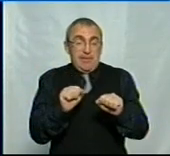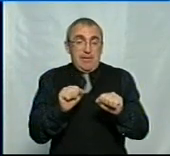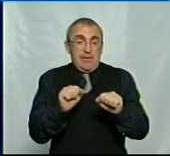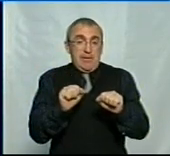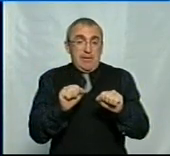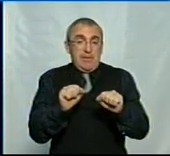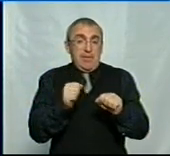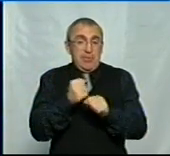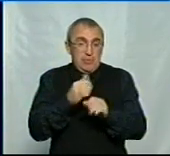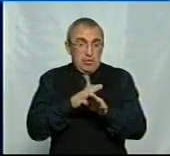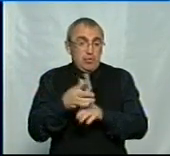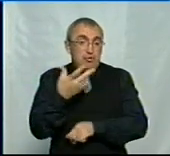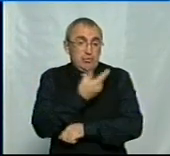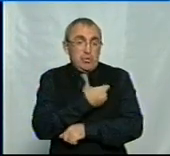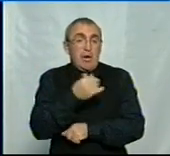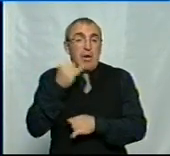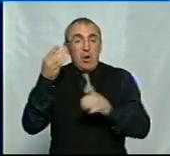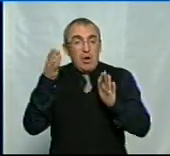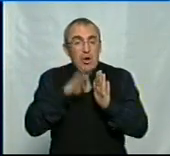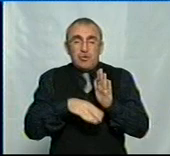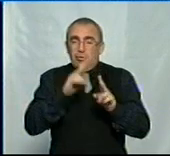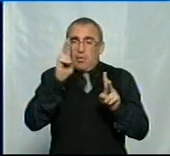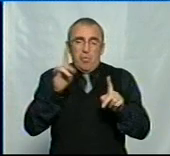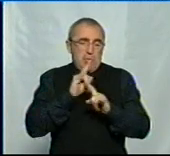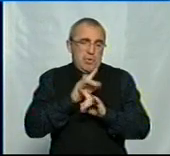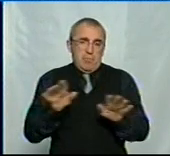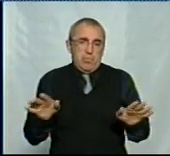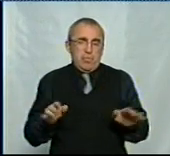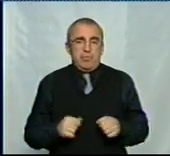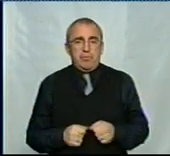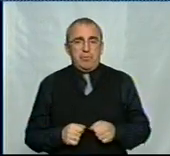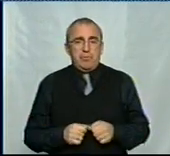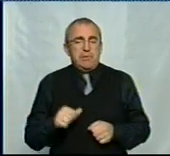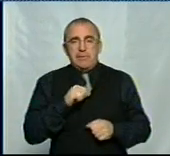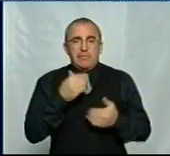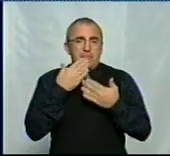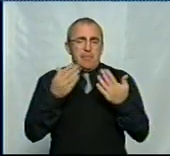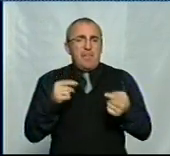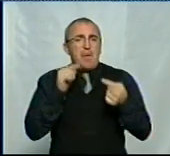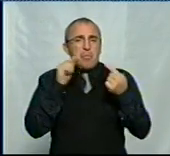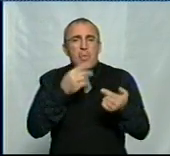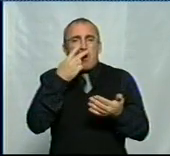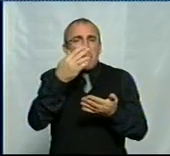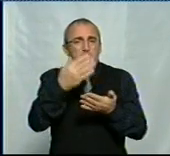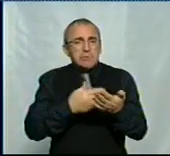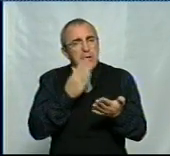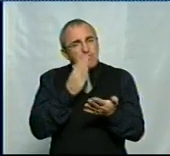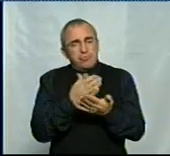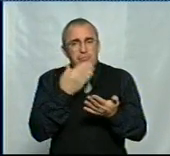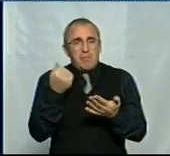зробите щеплення, гірше від цього нікому не буде. На сам кінець. Протипоказання якісь є?